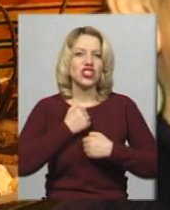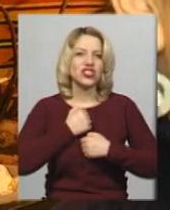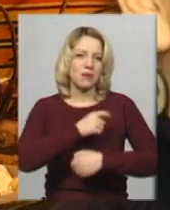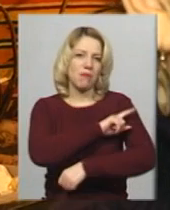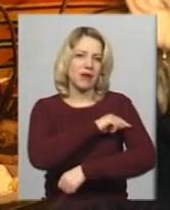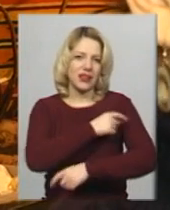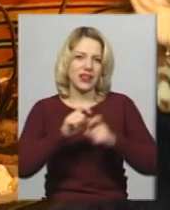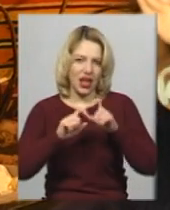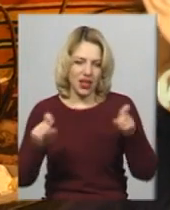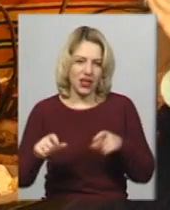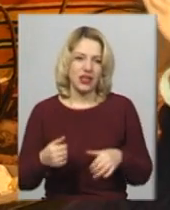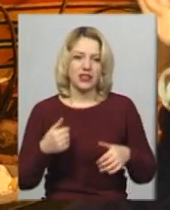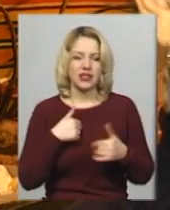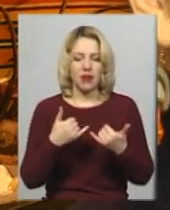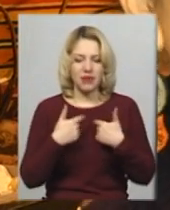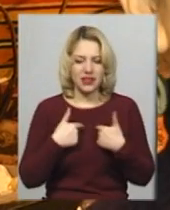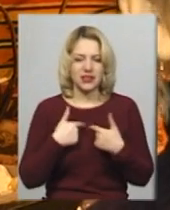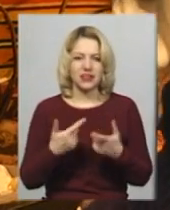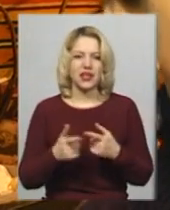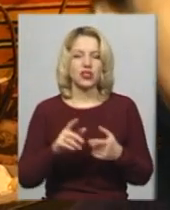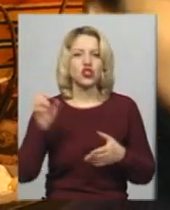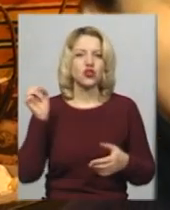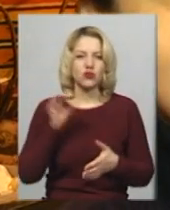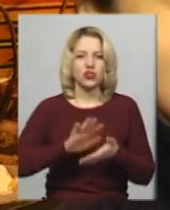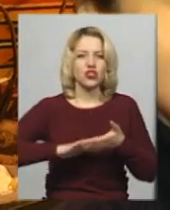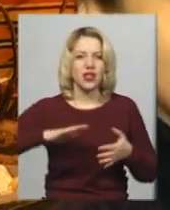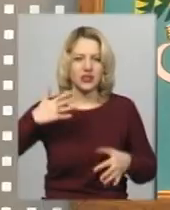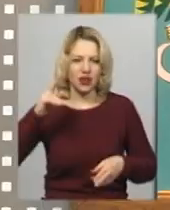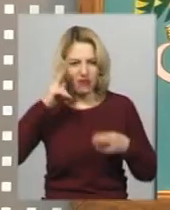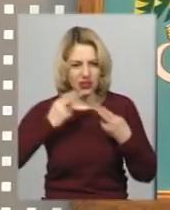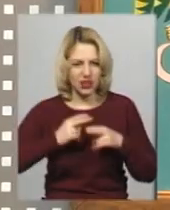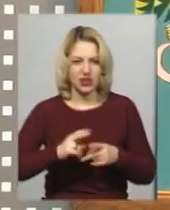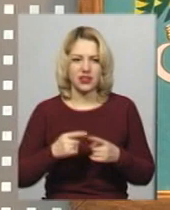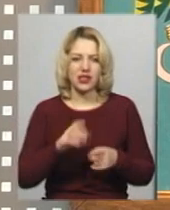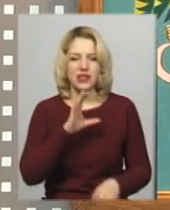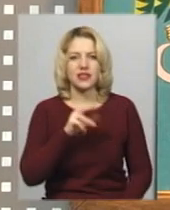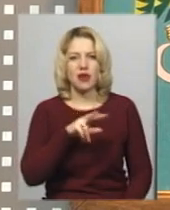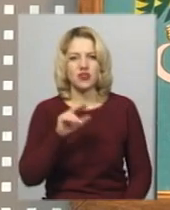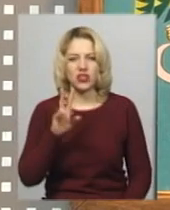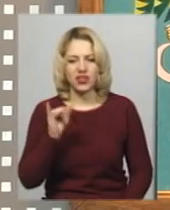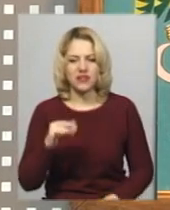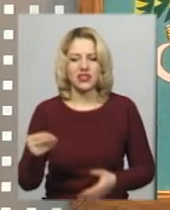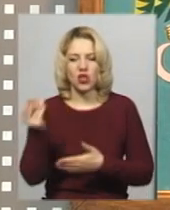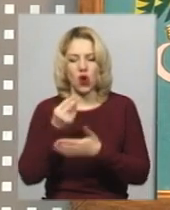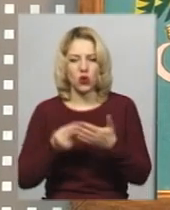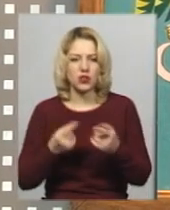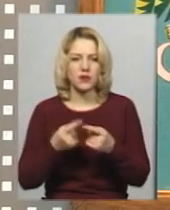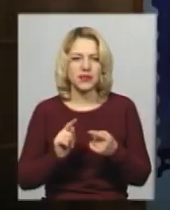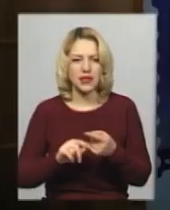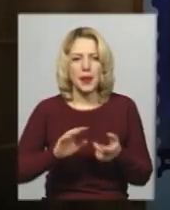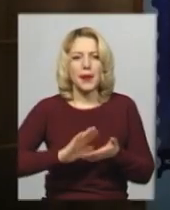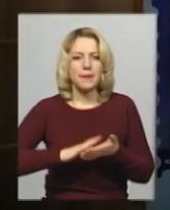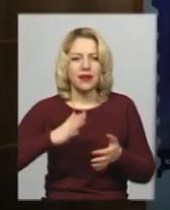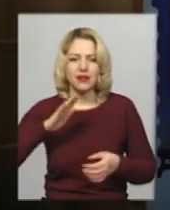мене це дуже емоційна, яскрава, сонячна така техніка. Самчиківський розпис – це перлина нашого краю, каже директорка